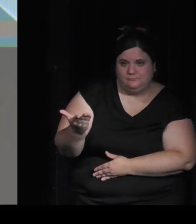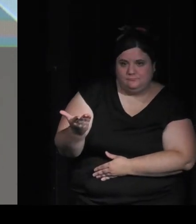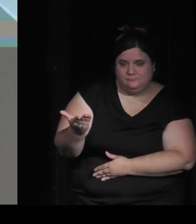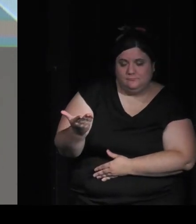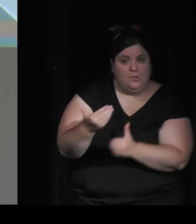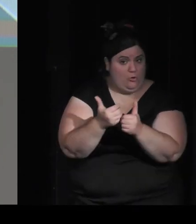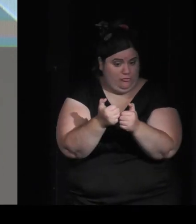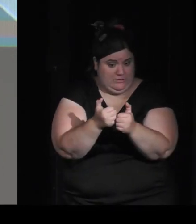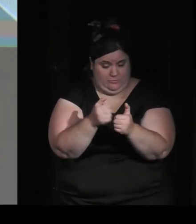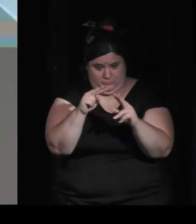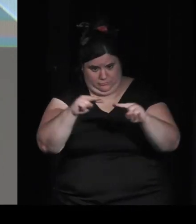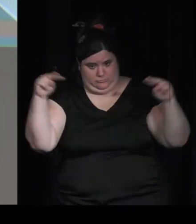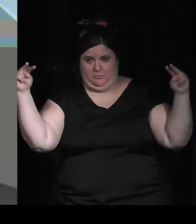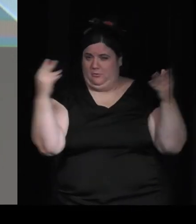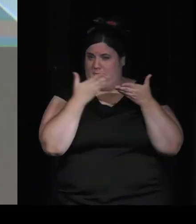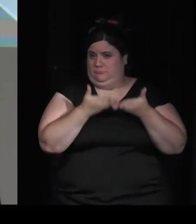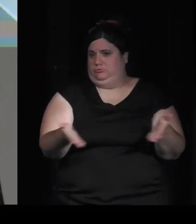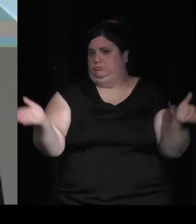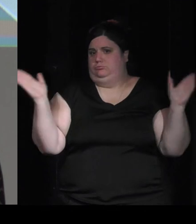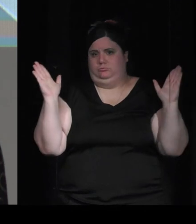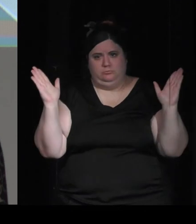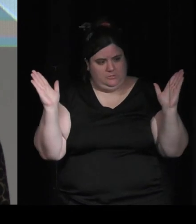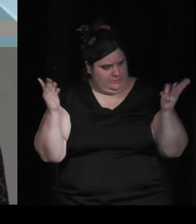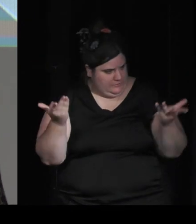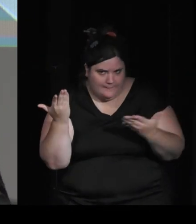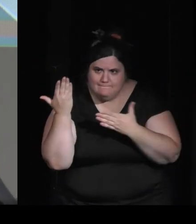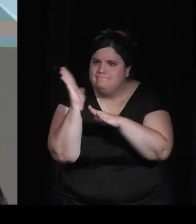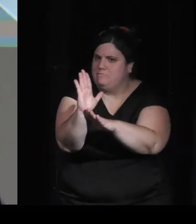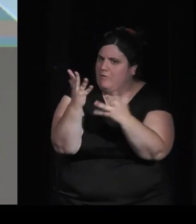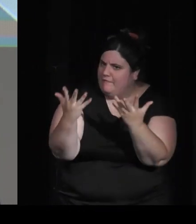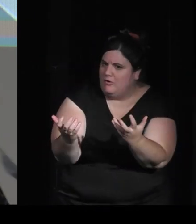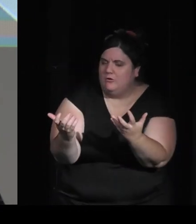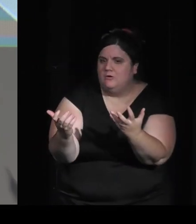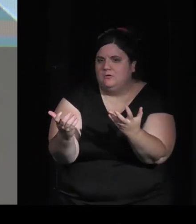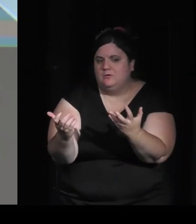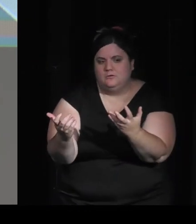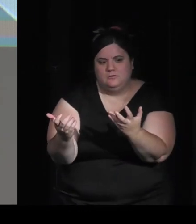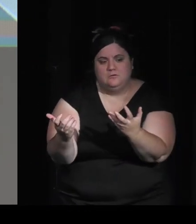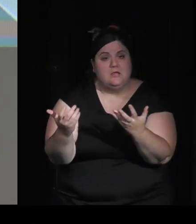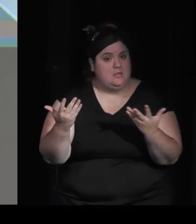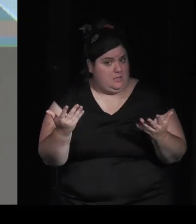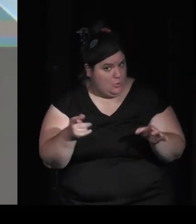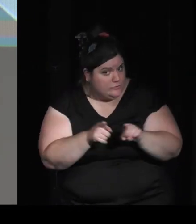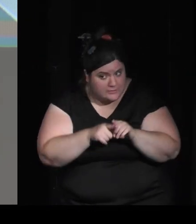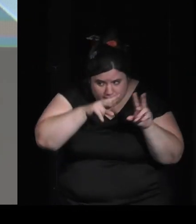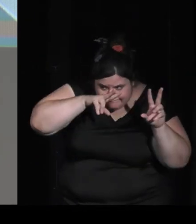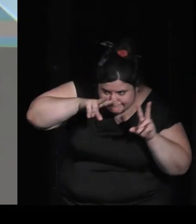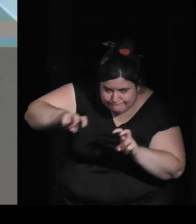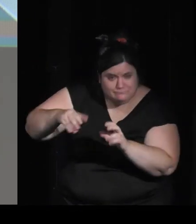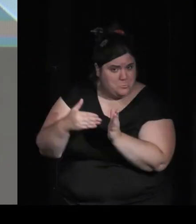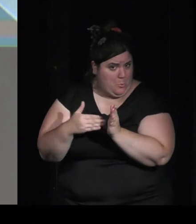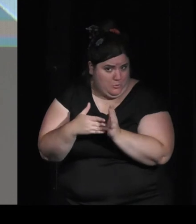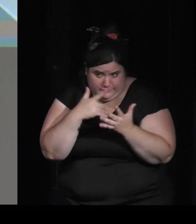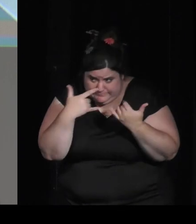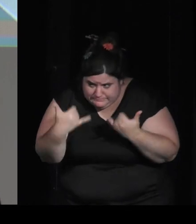média qu'est le jeu vidéo et à travers ça on espère montrer tout ce qu'on peut encore explorer on fait partie des